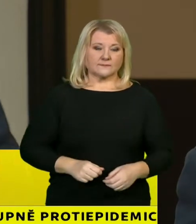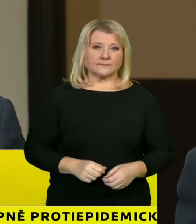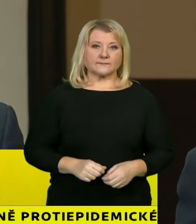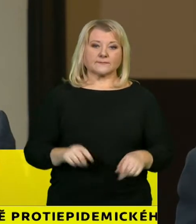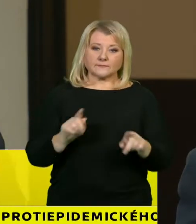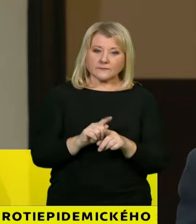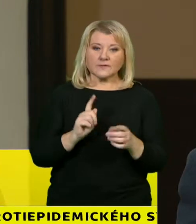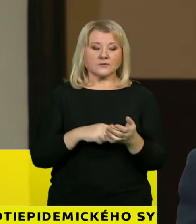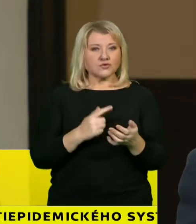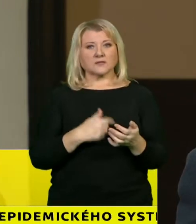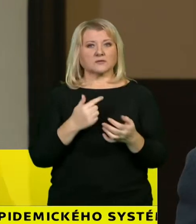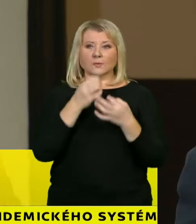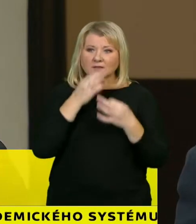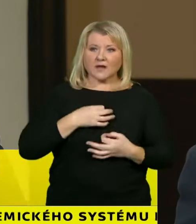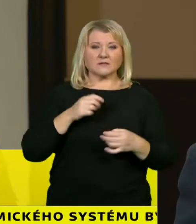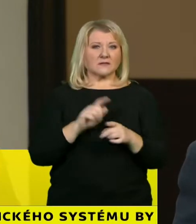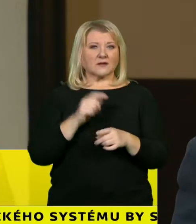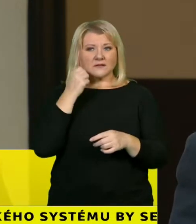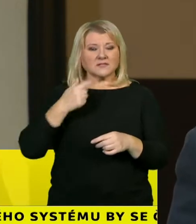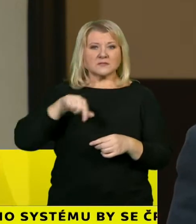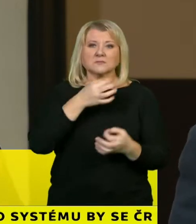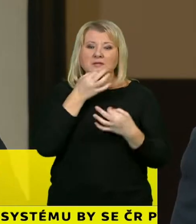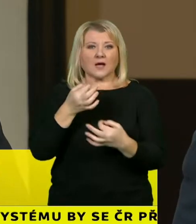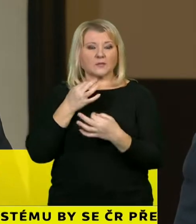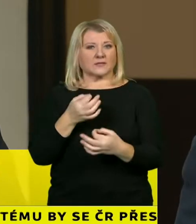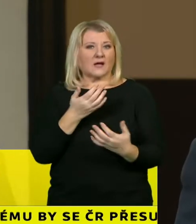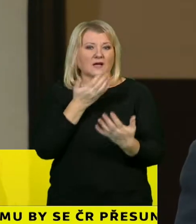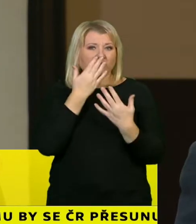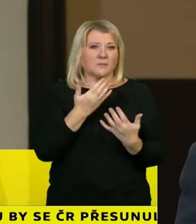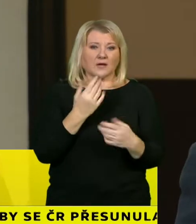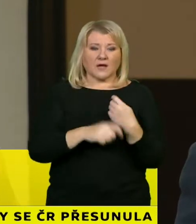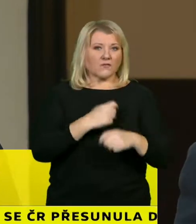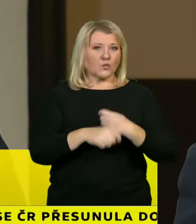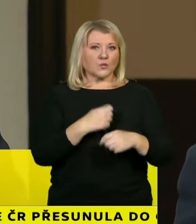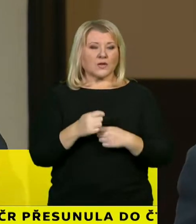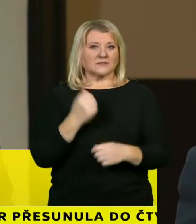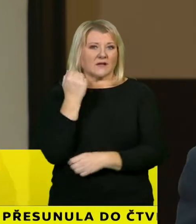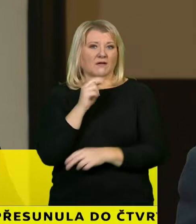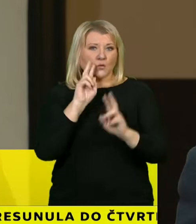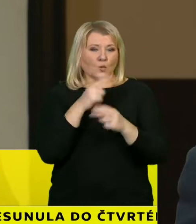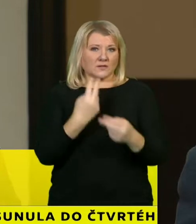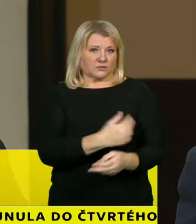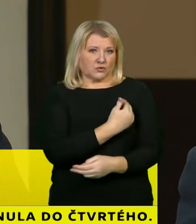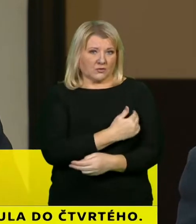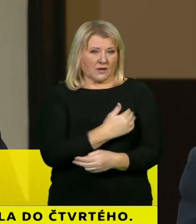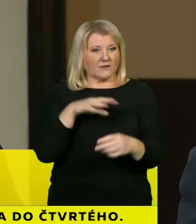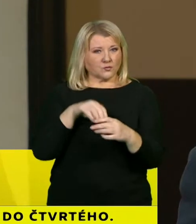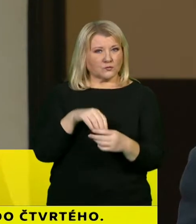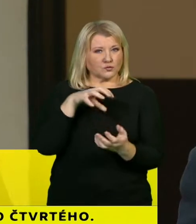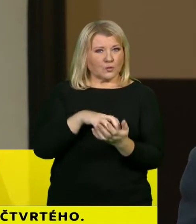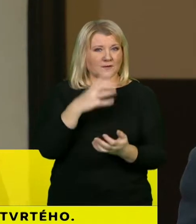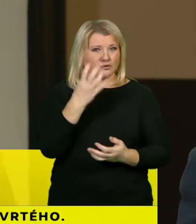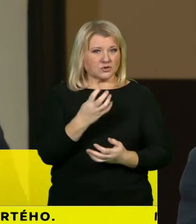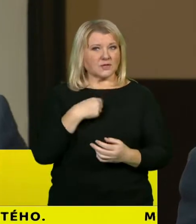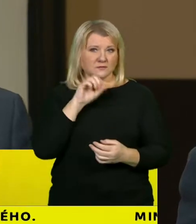nejenom vy, ale především občané, to, jaké bude fungování základních uměleckých škol. A ve stupni 4 jsem představoval, že bude možné,